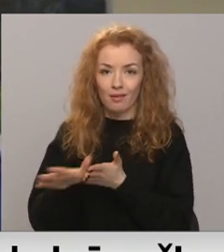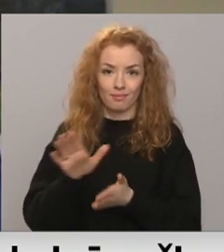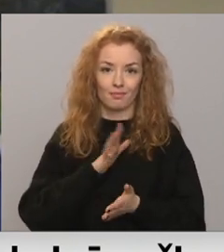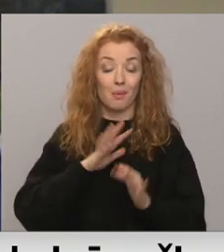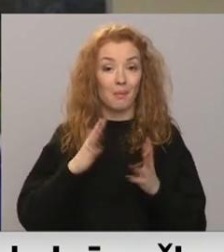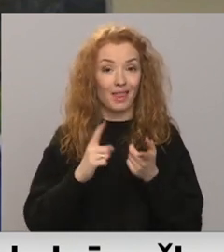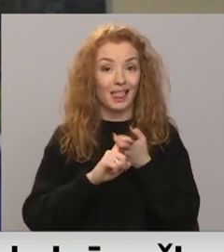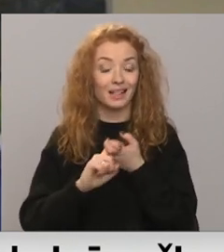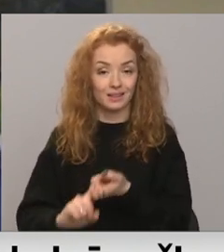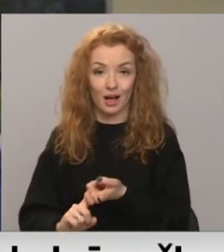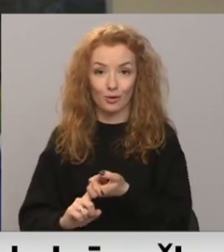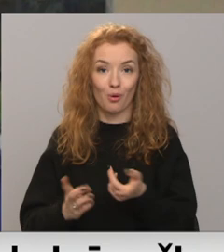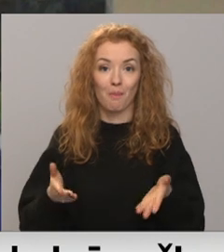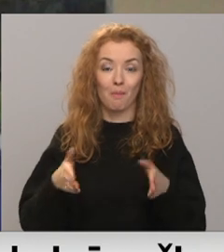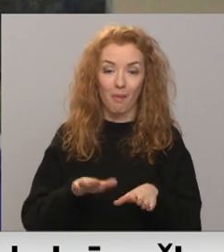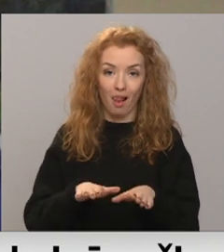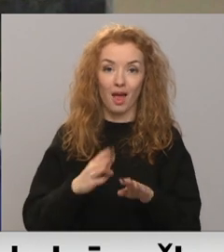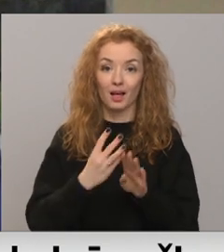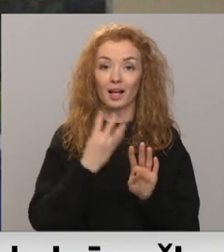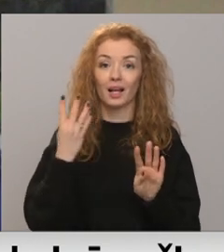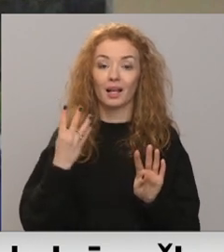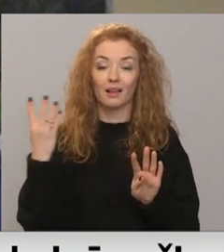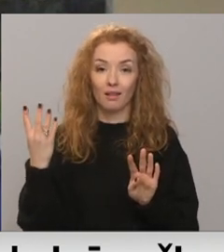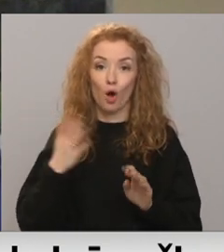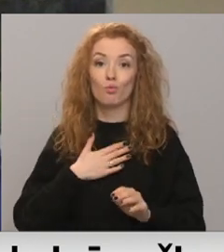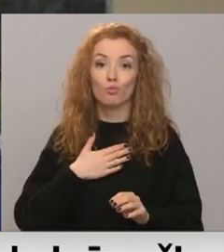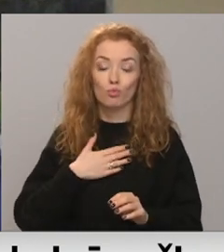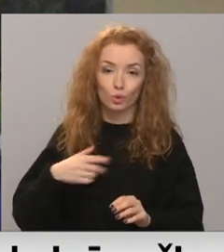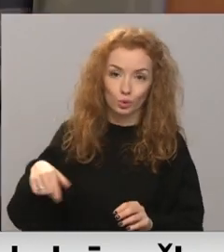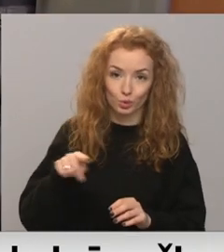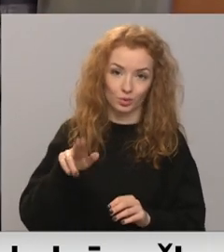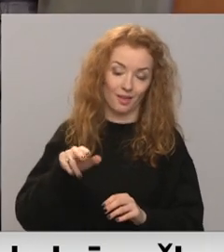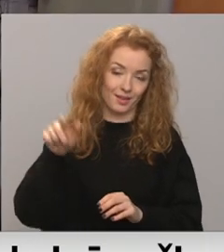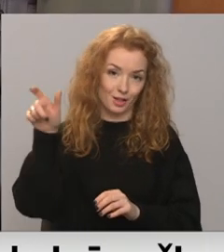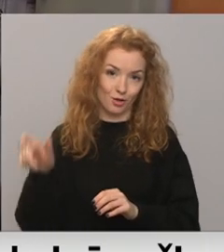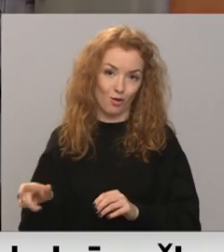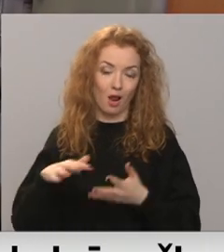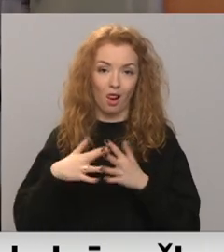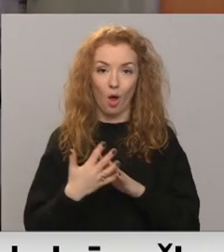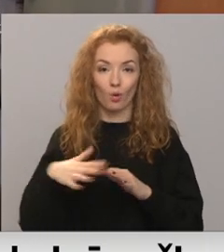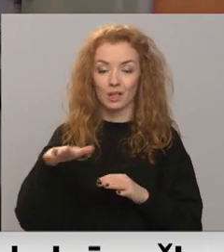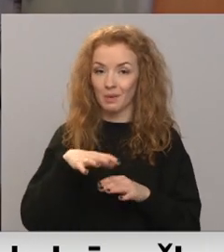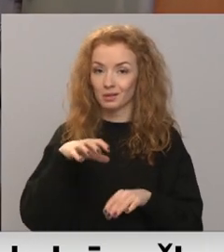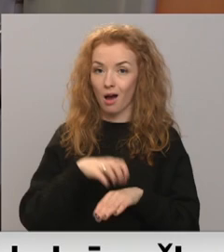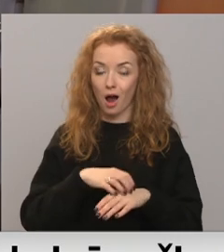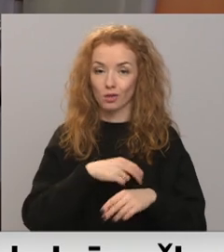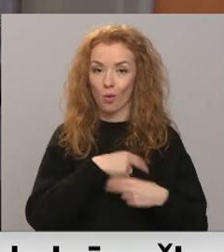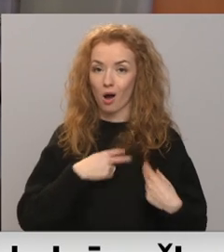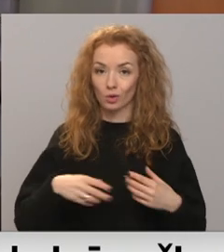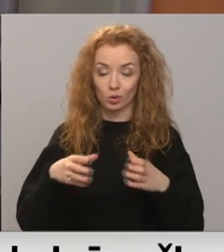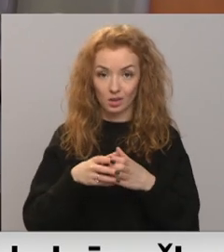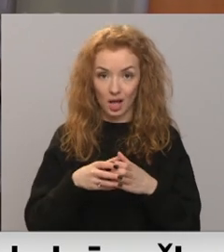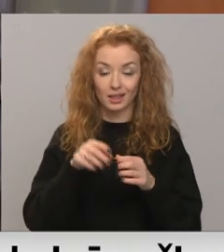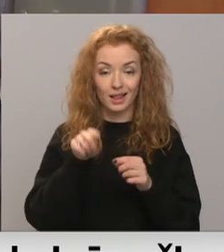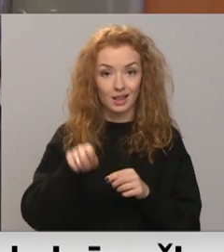Bet līdz ar to paliek rindā atkal tieši mūsu pievēram semināri. Lauku ģimenes ārstu asociācijā uzsver, ka tie